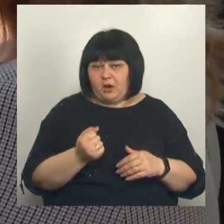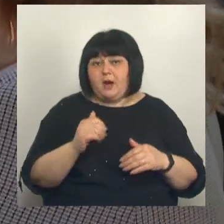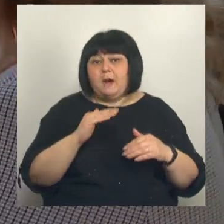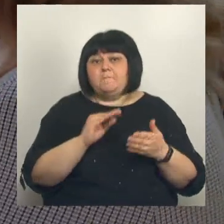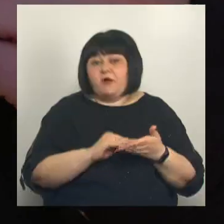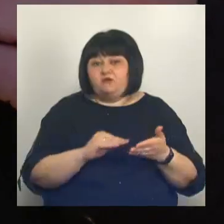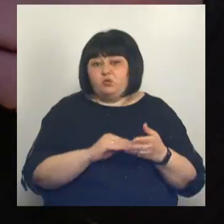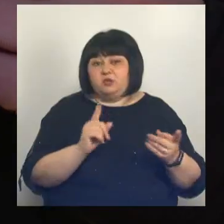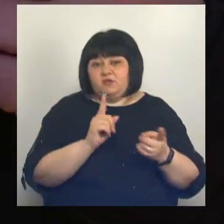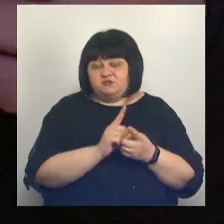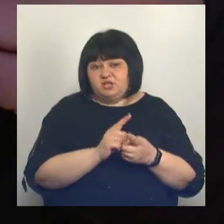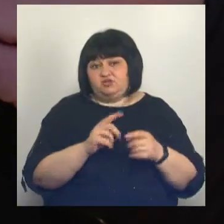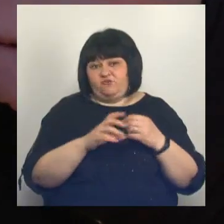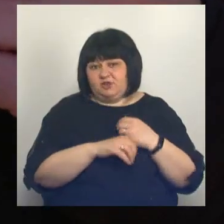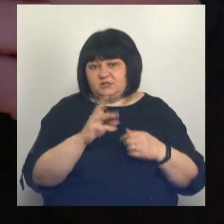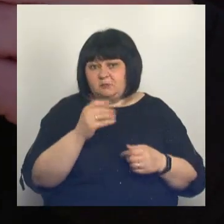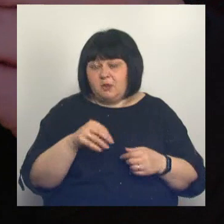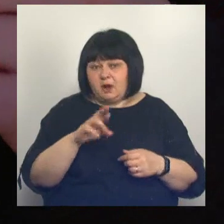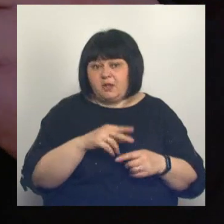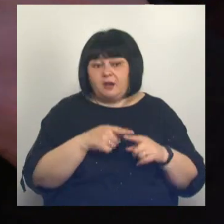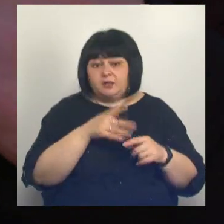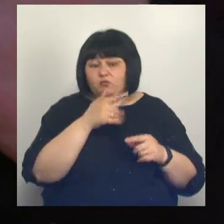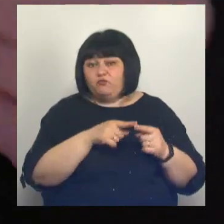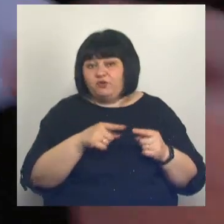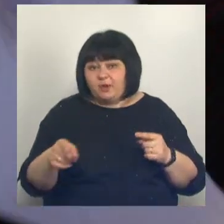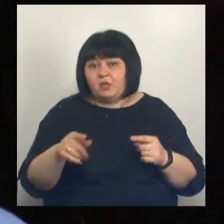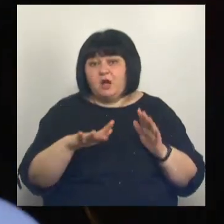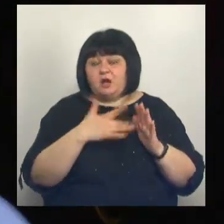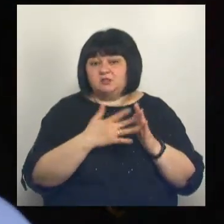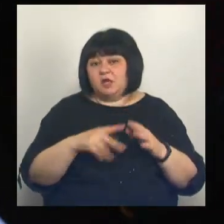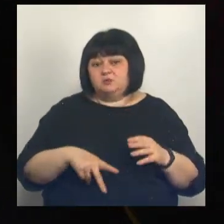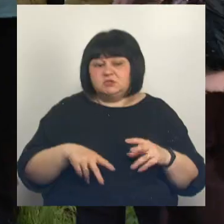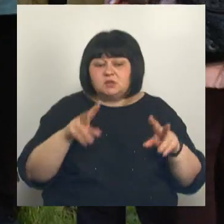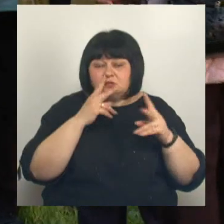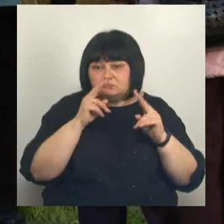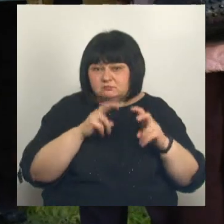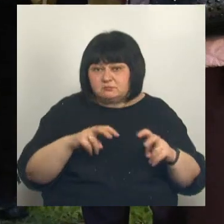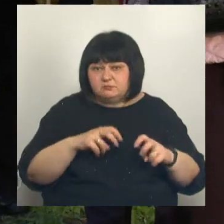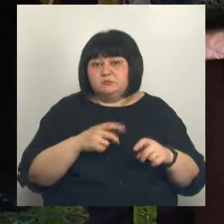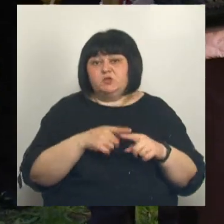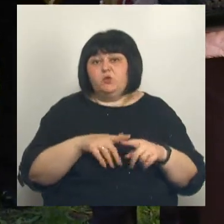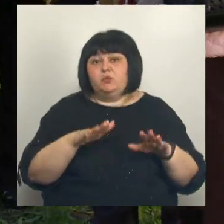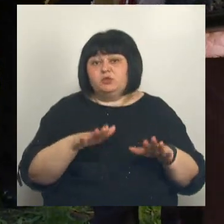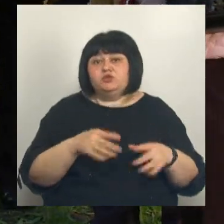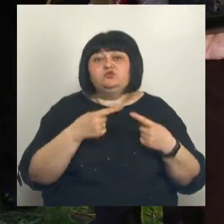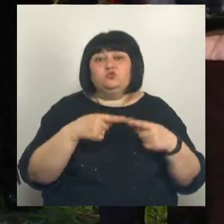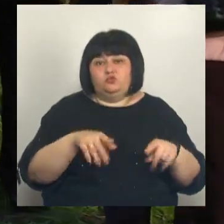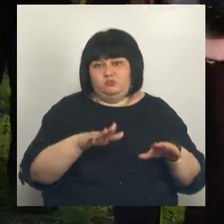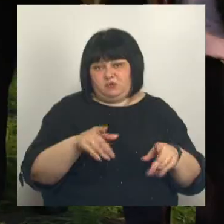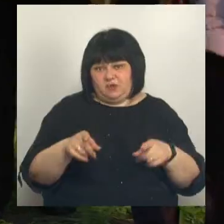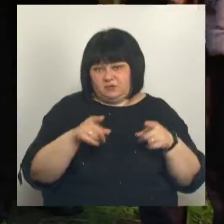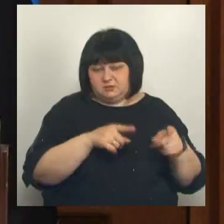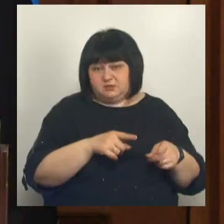в конце мая. К этому времени городская администрация проанализирует возможность размещения такой площадки в других местах.